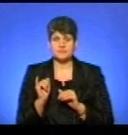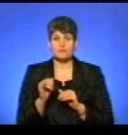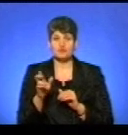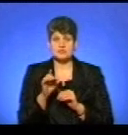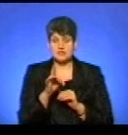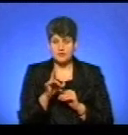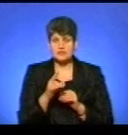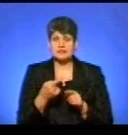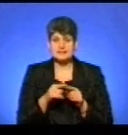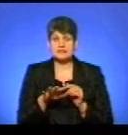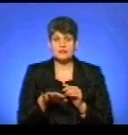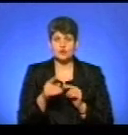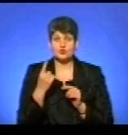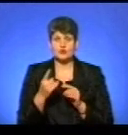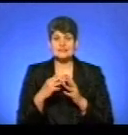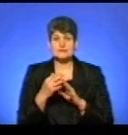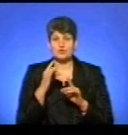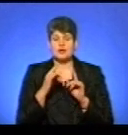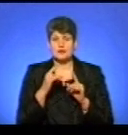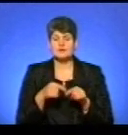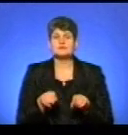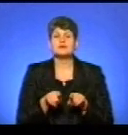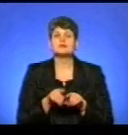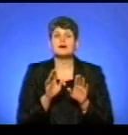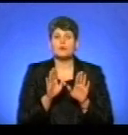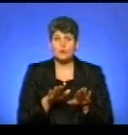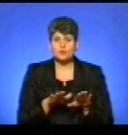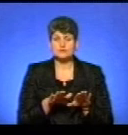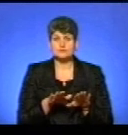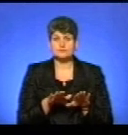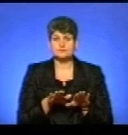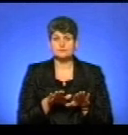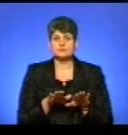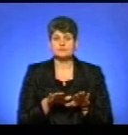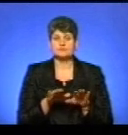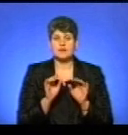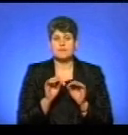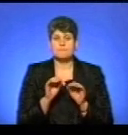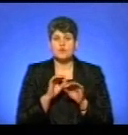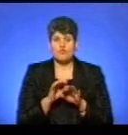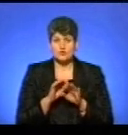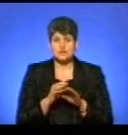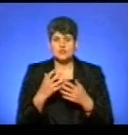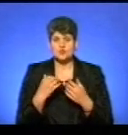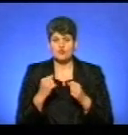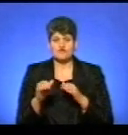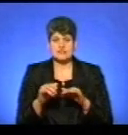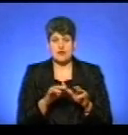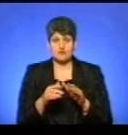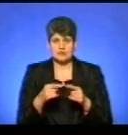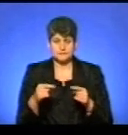Пущенського району, це територія одної сільради, це також підсверджено сказ і проводяться оздоровчі заходи.